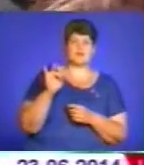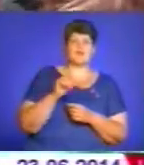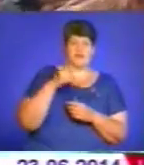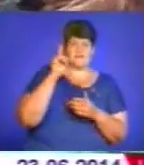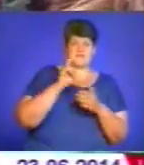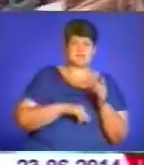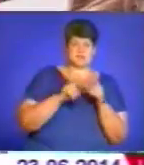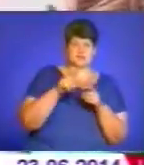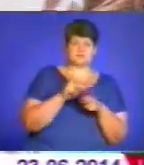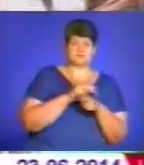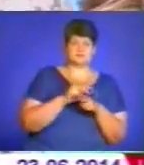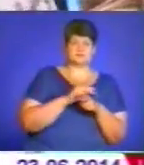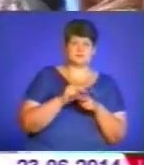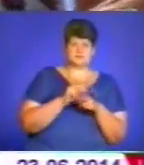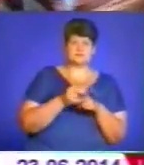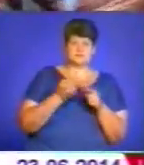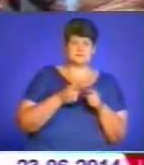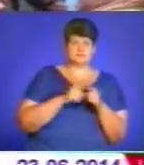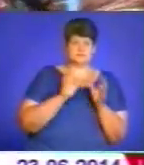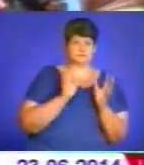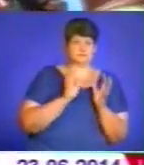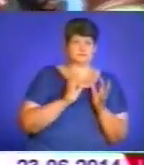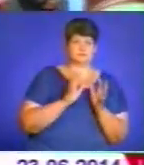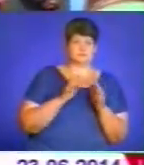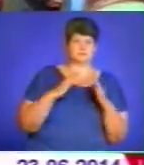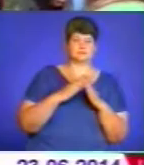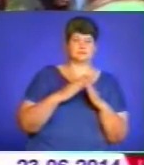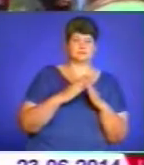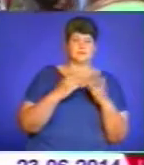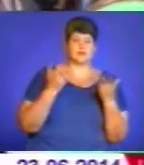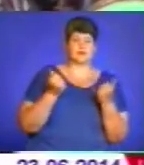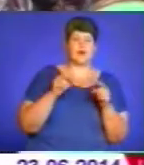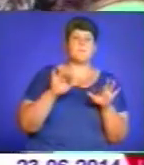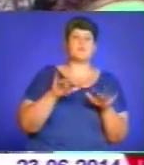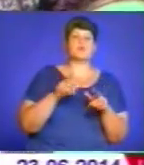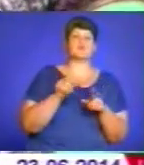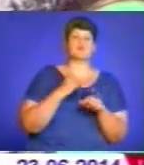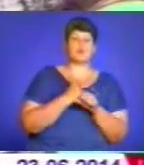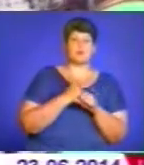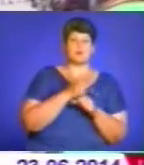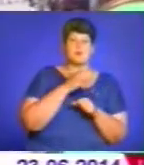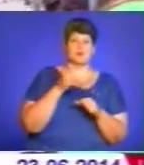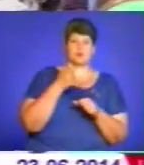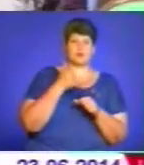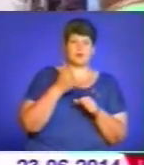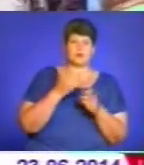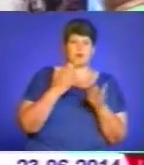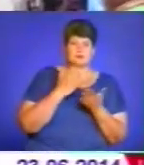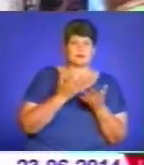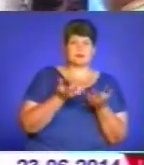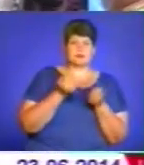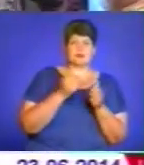які освячені, це велике свято, оберігають усе. Що потім з ними протягом року робите, як ви красуєте? Маю в хаті,